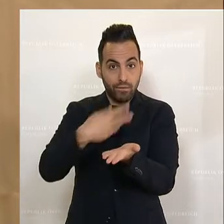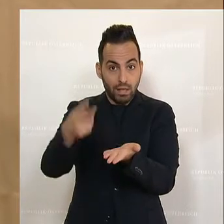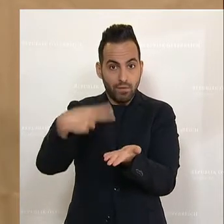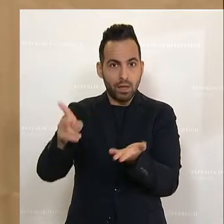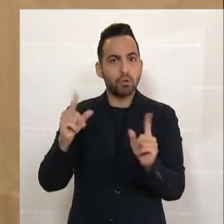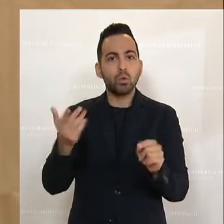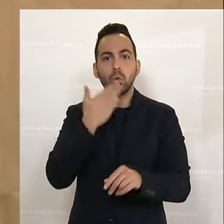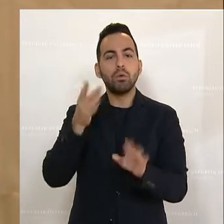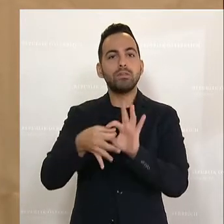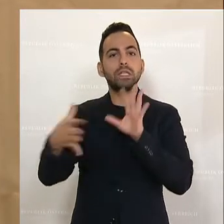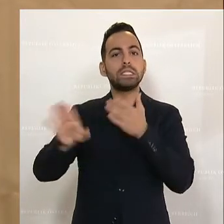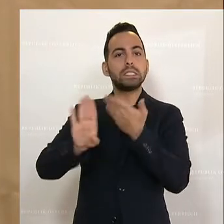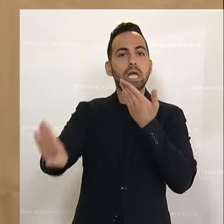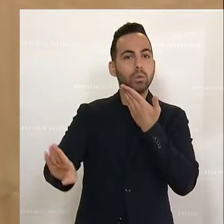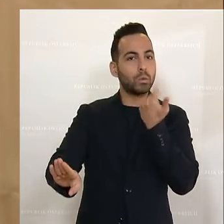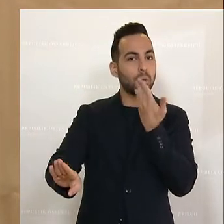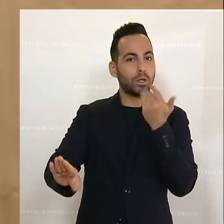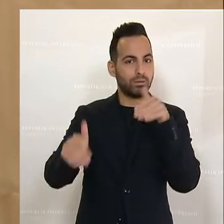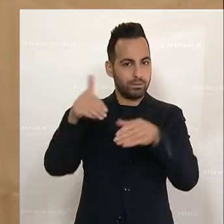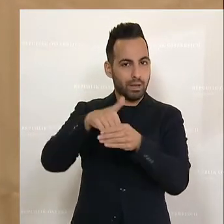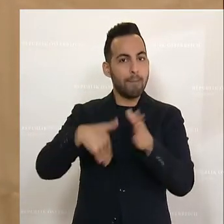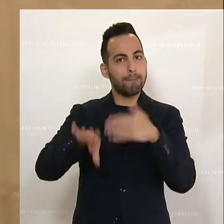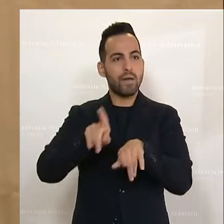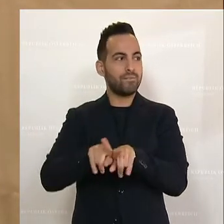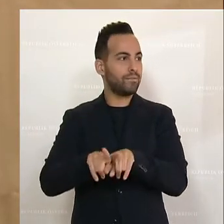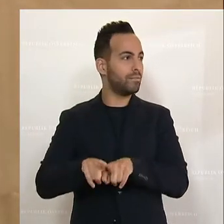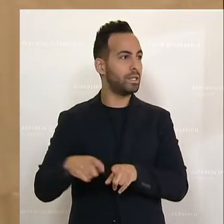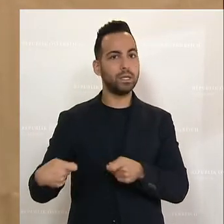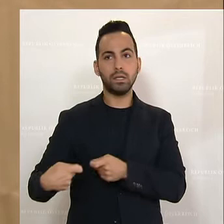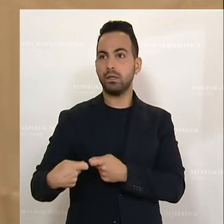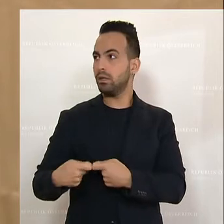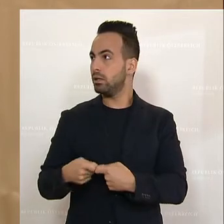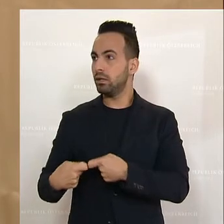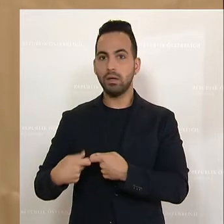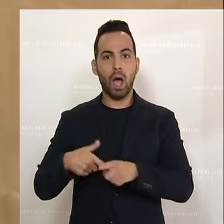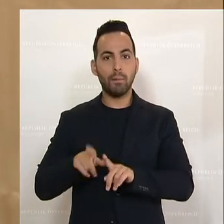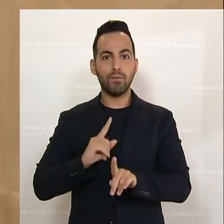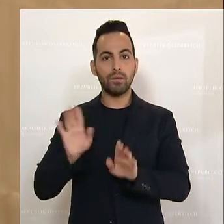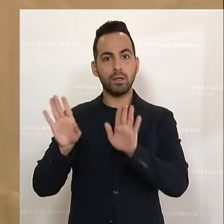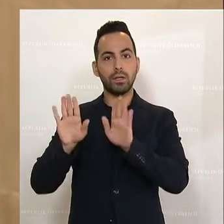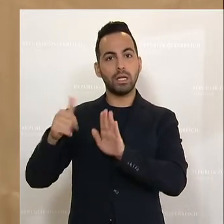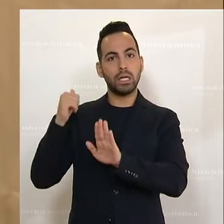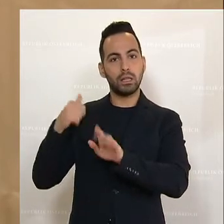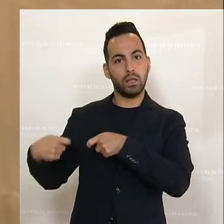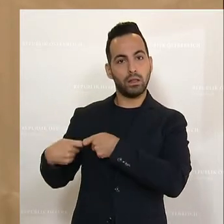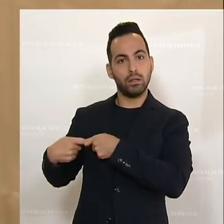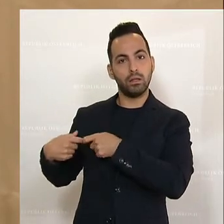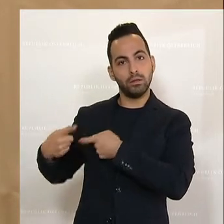Ich sehe eher eine enge Verbrüderung und man schaut halt, dass nicht mehr alle Brüder gleich weit vorne im Scheinwerferlicht stehen.